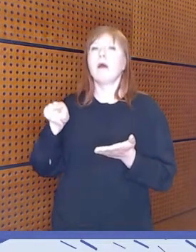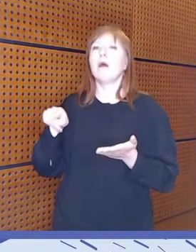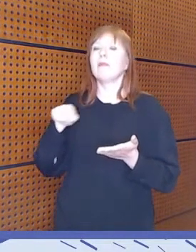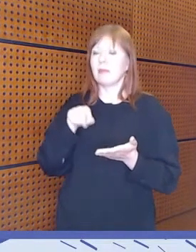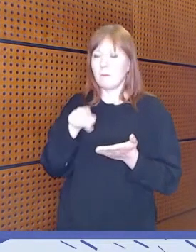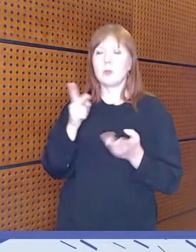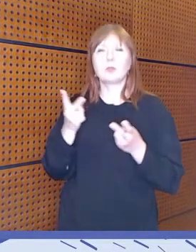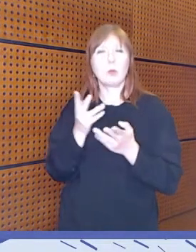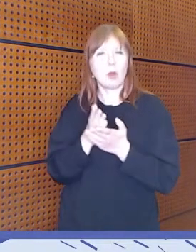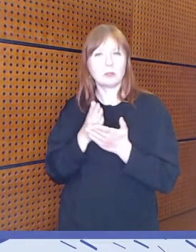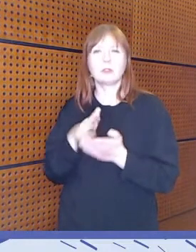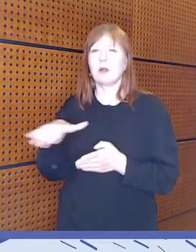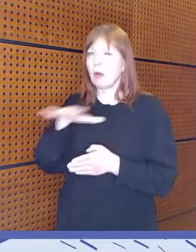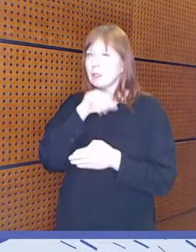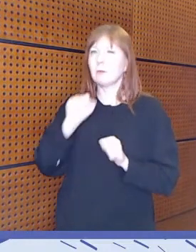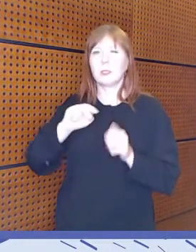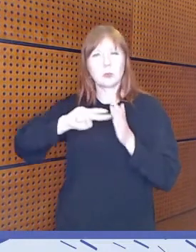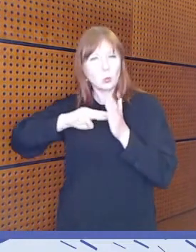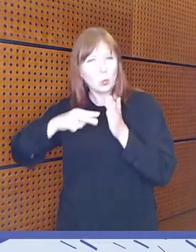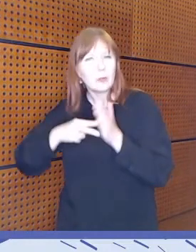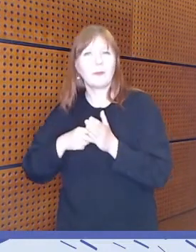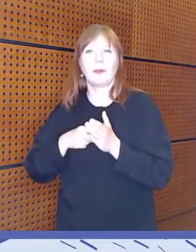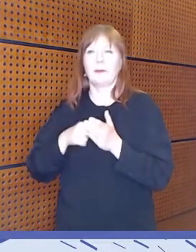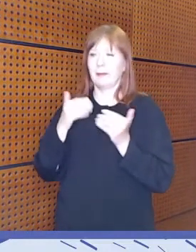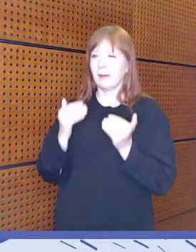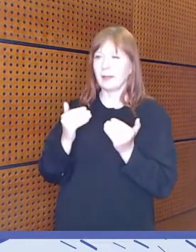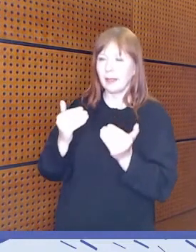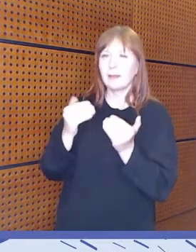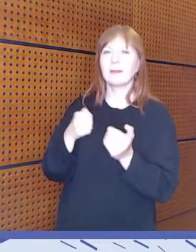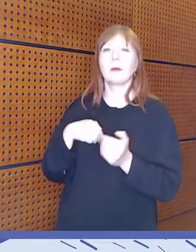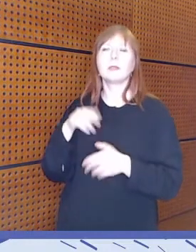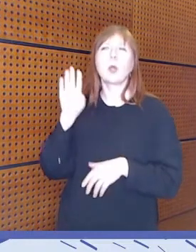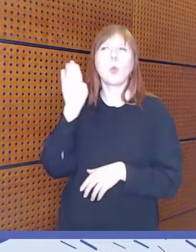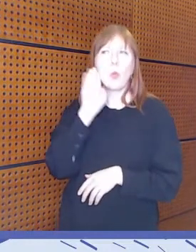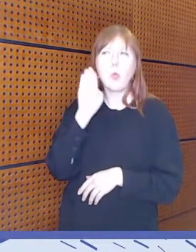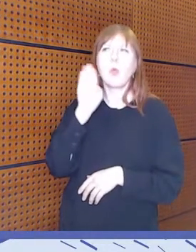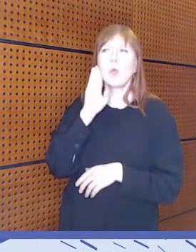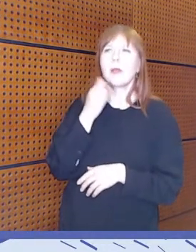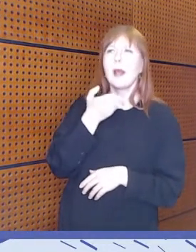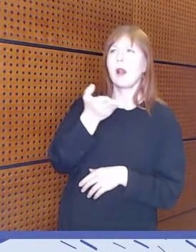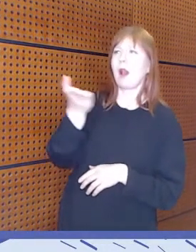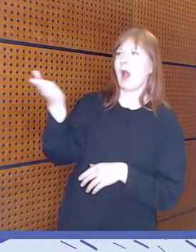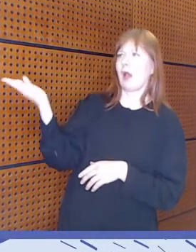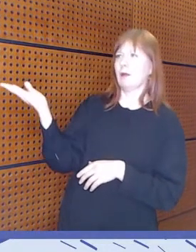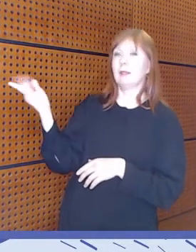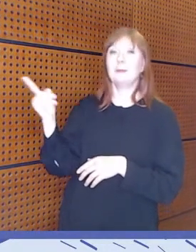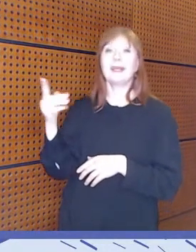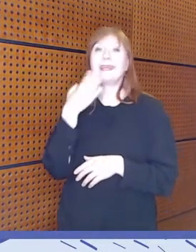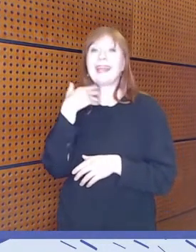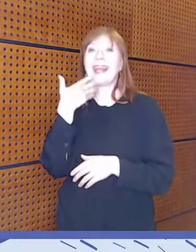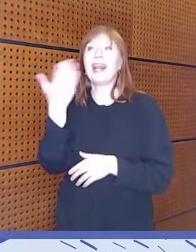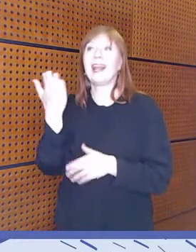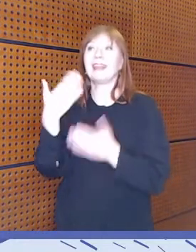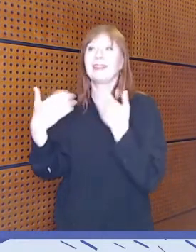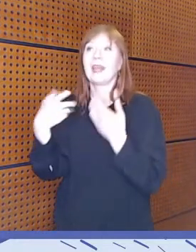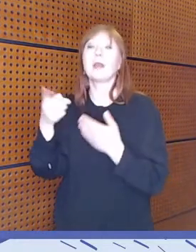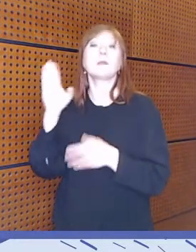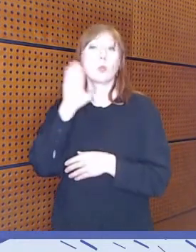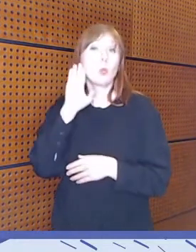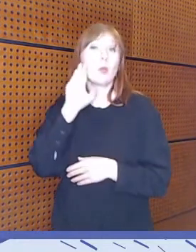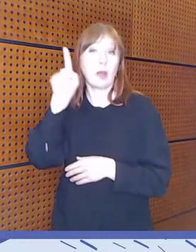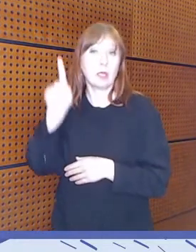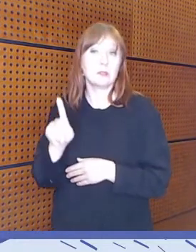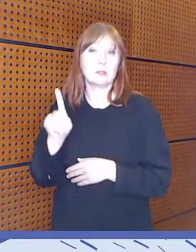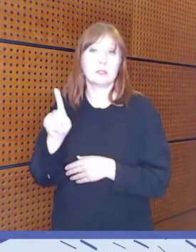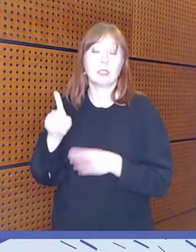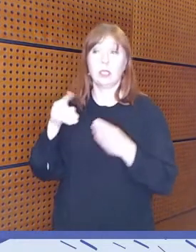työtä. Kuunnella, kuulla niitä tahoja, kenelle me tehdään, kenelle me suunnitellaan